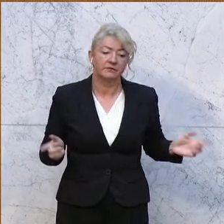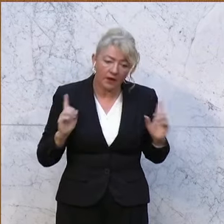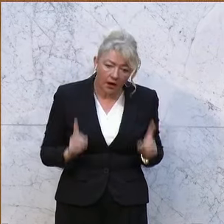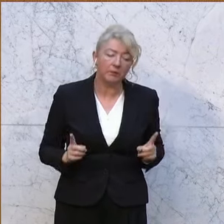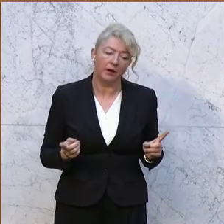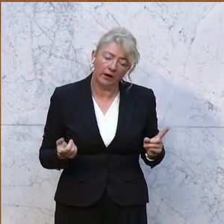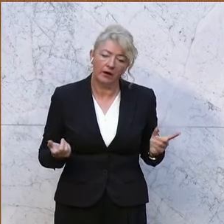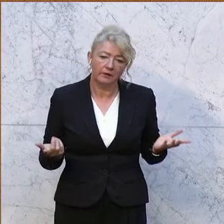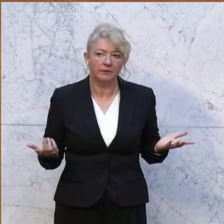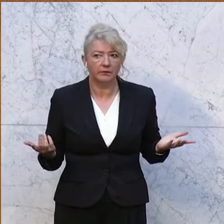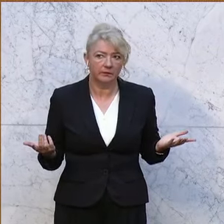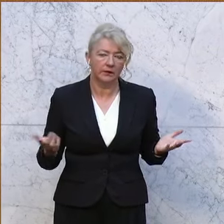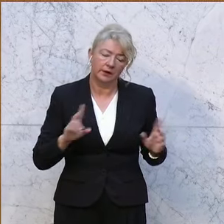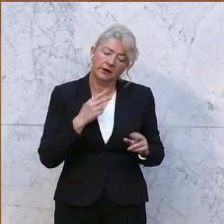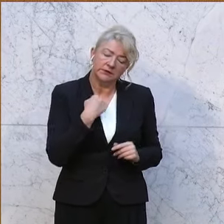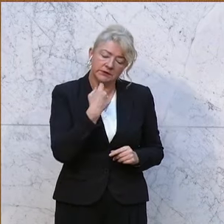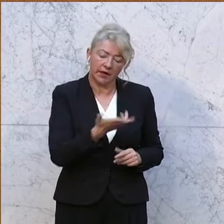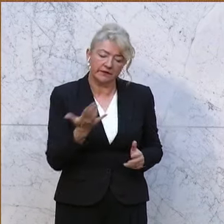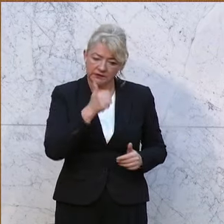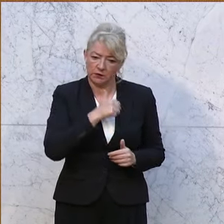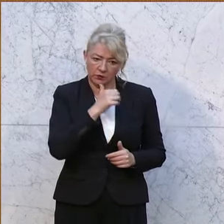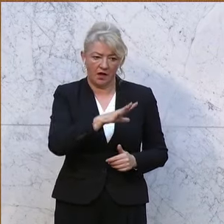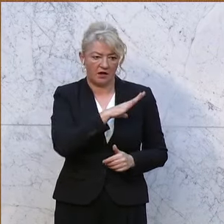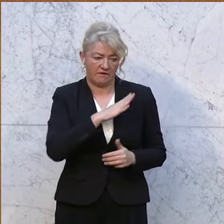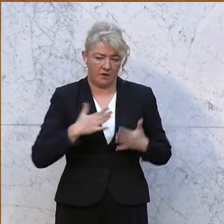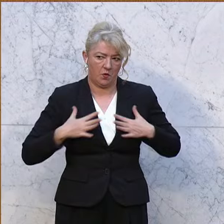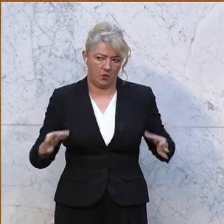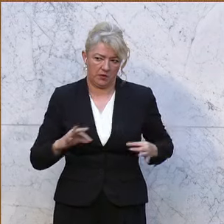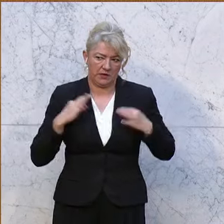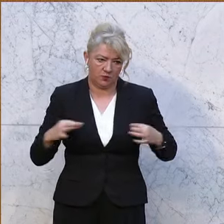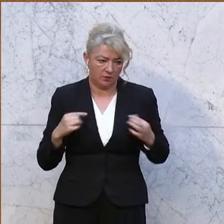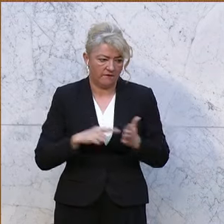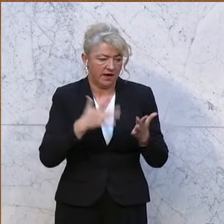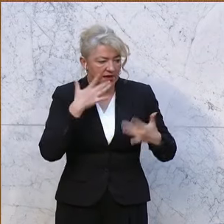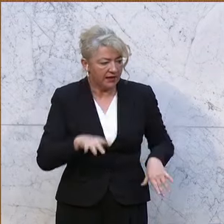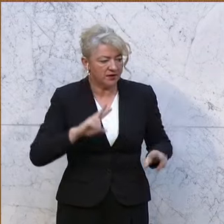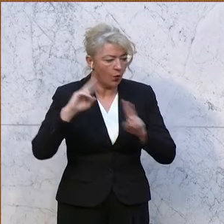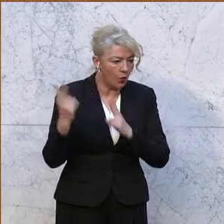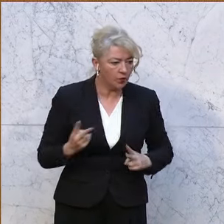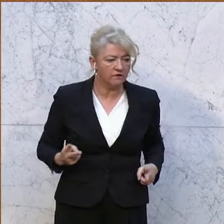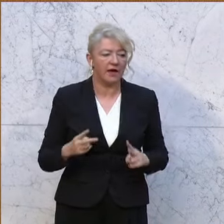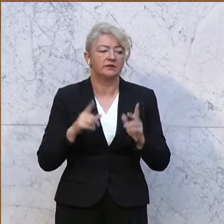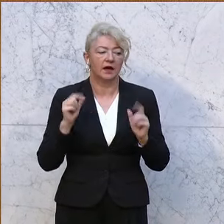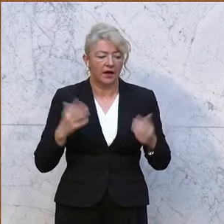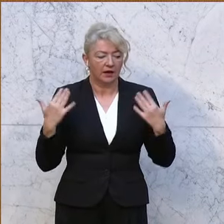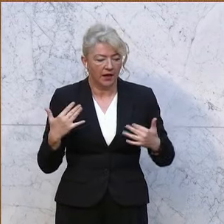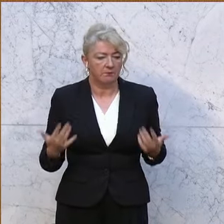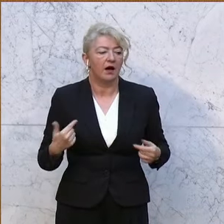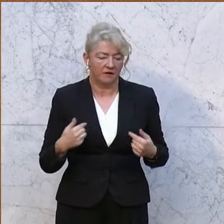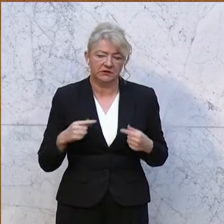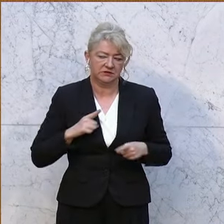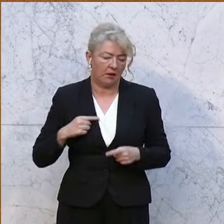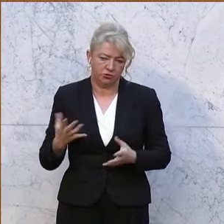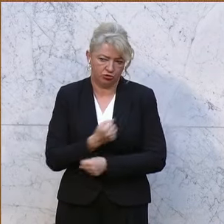Nein, die Grünen gefährden unsere Gesundheit. Mit der Hitze, Unwetter, mit dem Klima wären wir selber fertig.